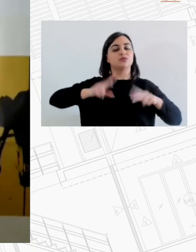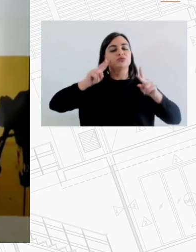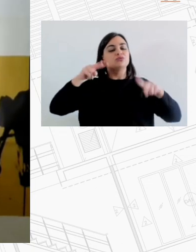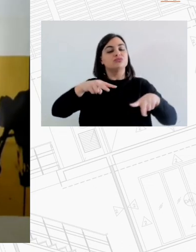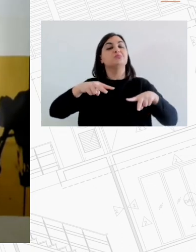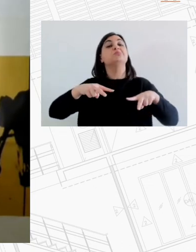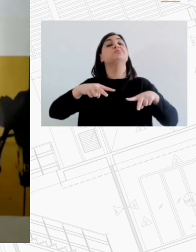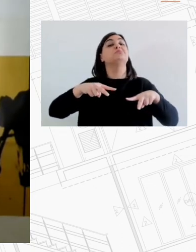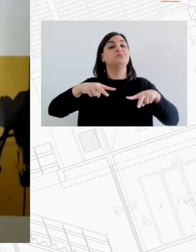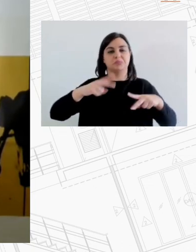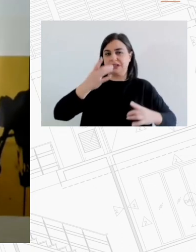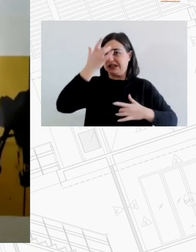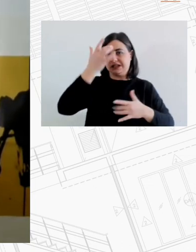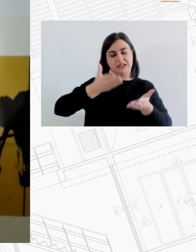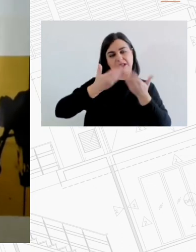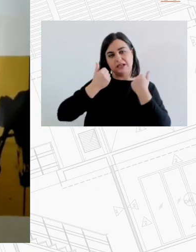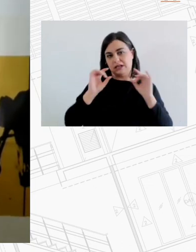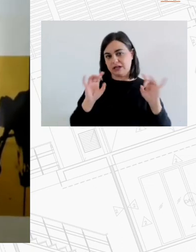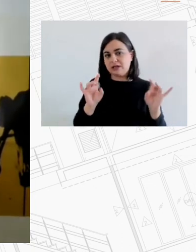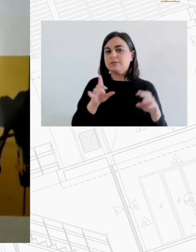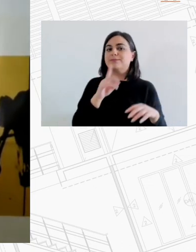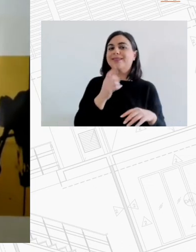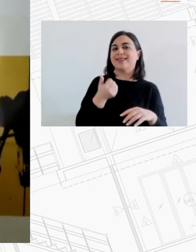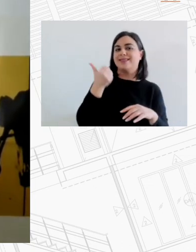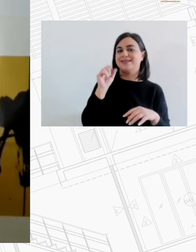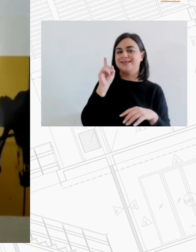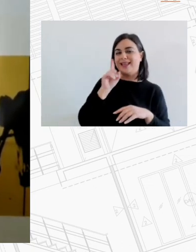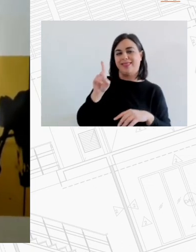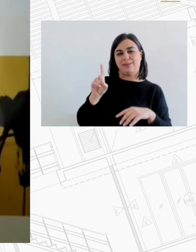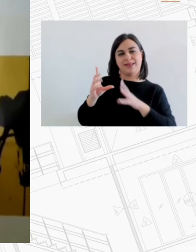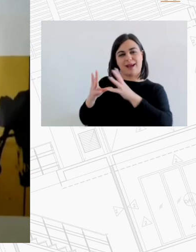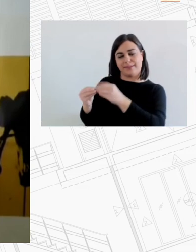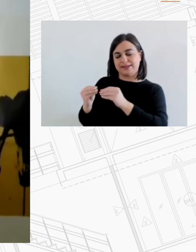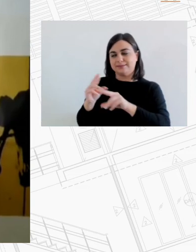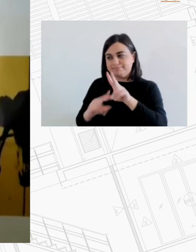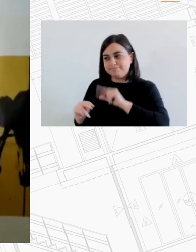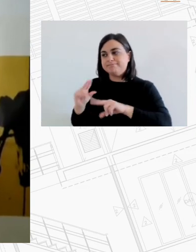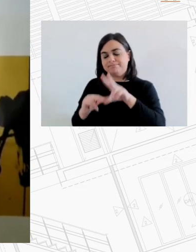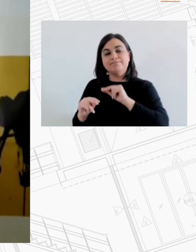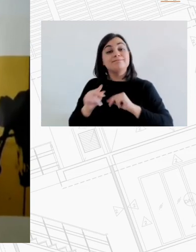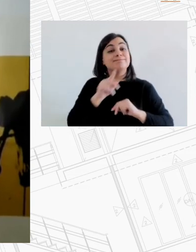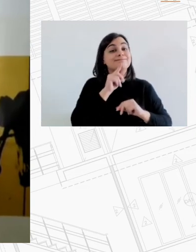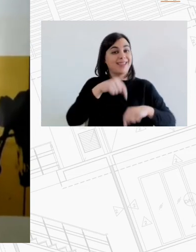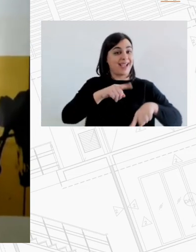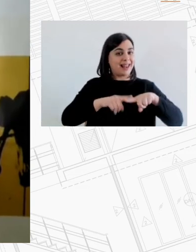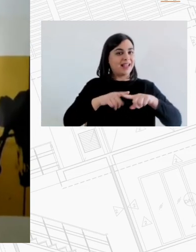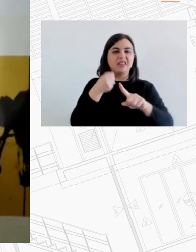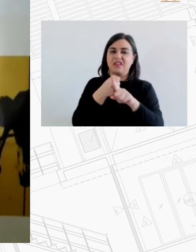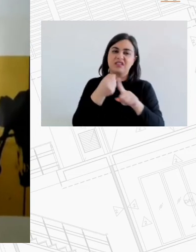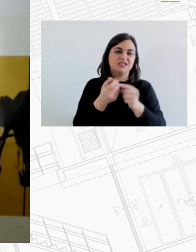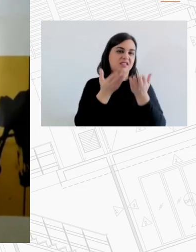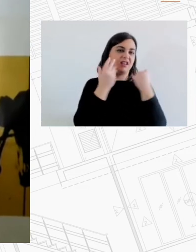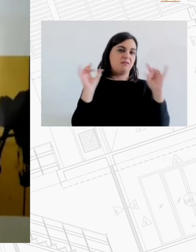διεκδικήσει και το συζητούμε και χθες με τη Δήμητα Αρτσιαδίτσα αυτό δεν υπήρχε ποτέ η διεκδίκηση αυτή ξεκάνε από την Ελλάδα